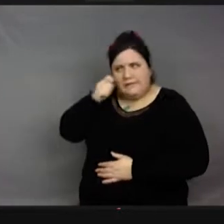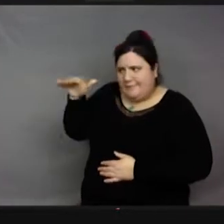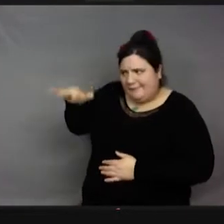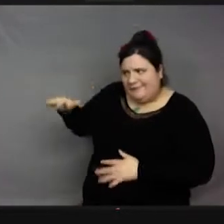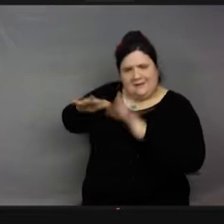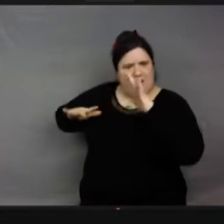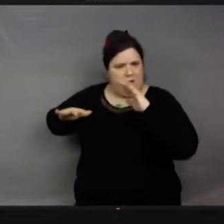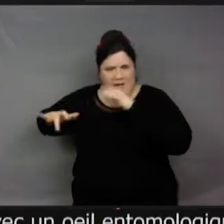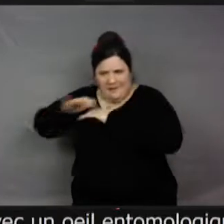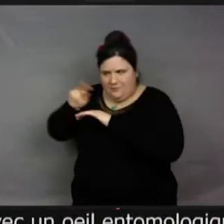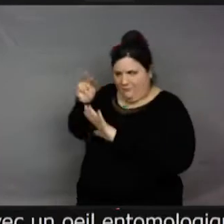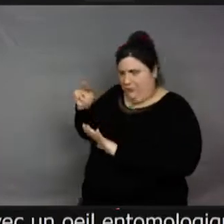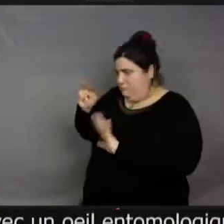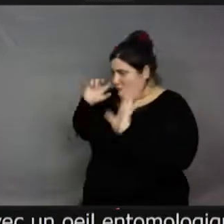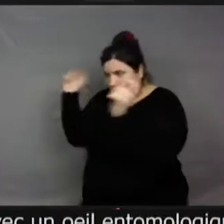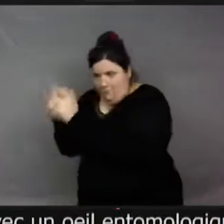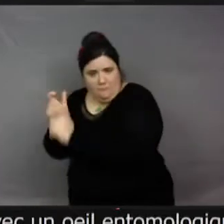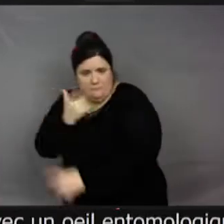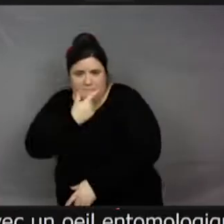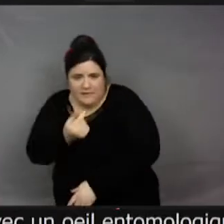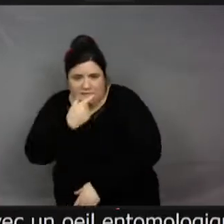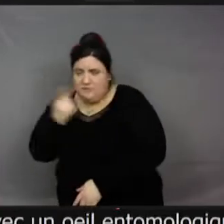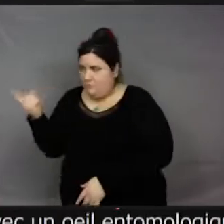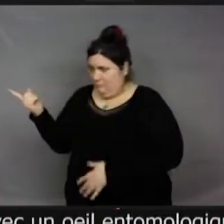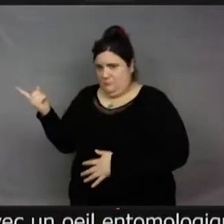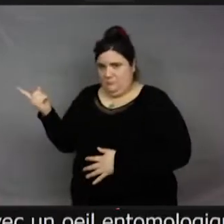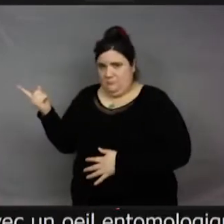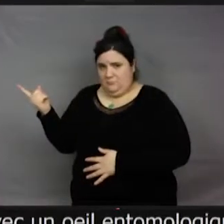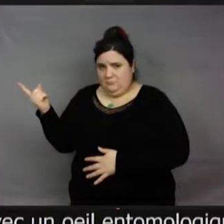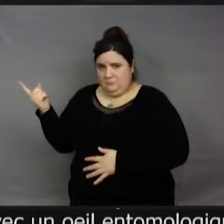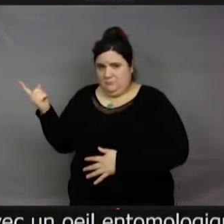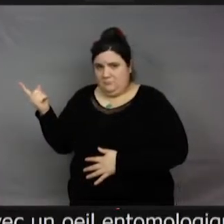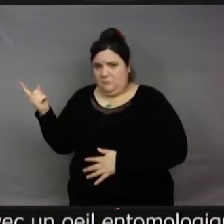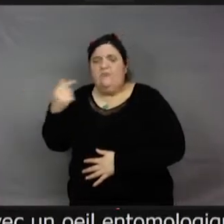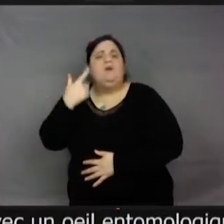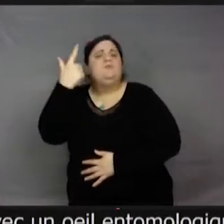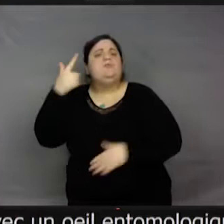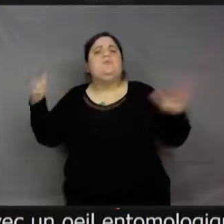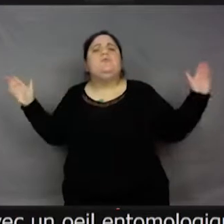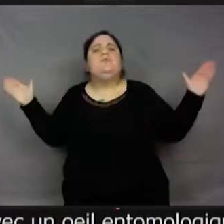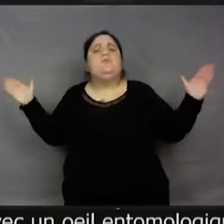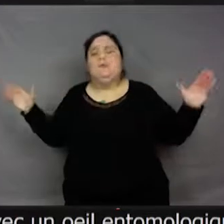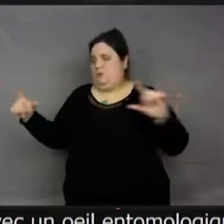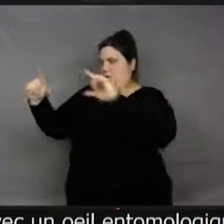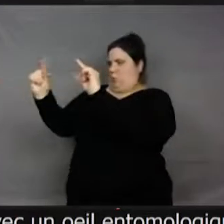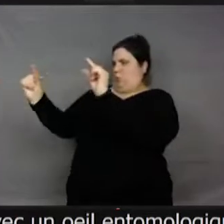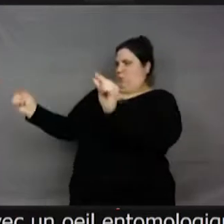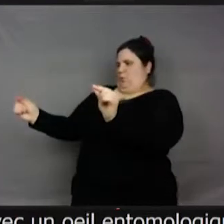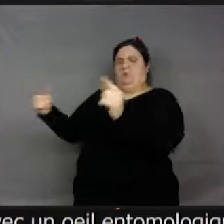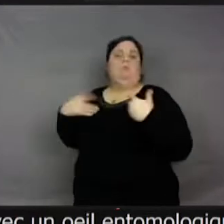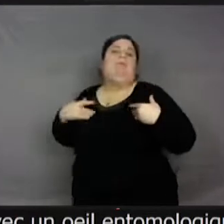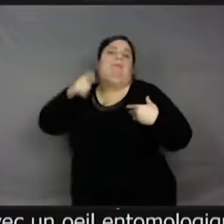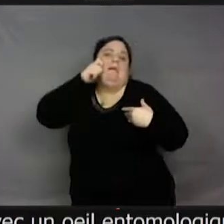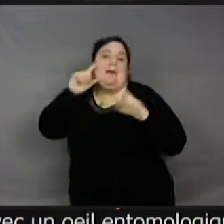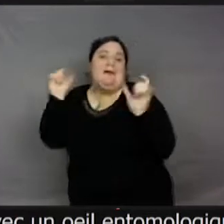c'est une mouche. Alors, les ultra spécialistes vont dire, ben oui, il que deux ailes. Oui, mais parfois, les ailes, on ne voit pas